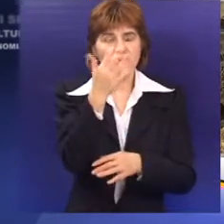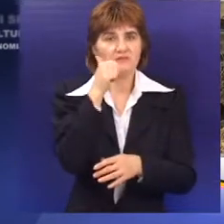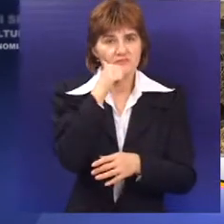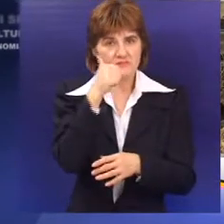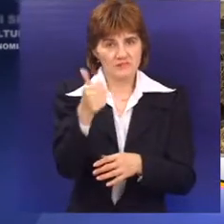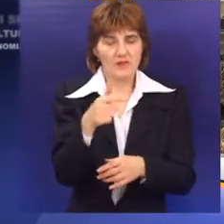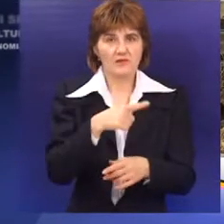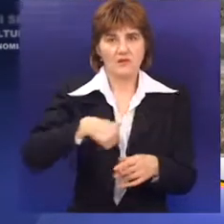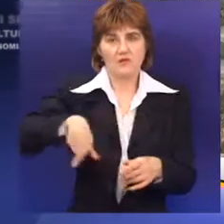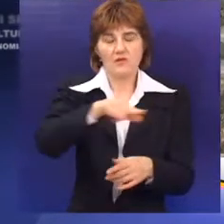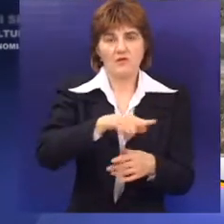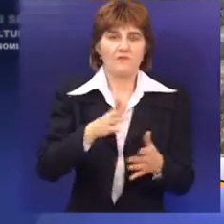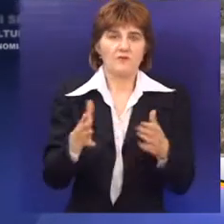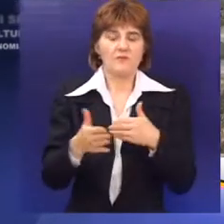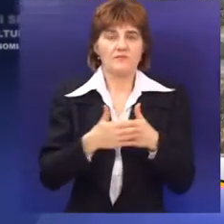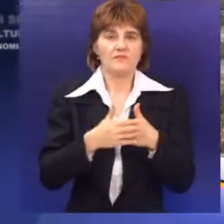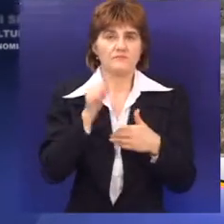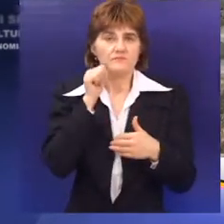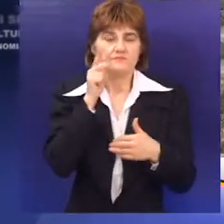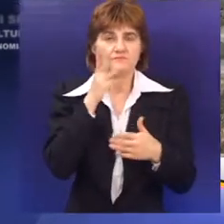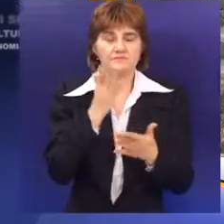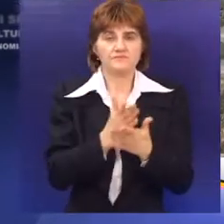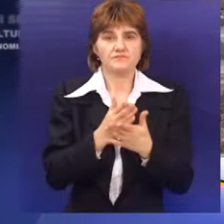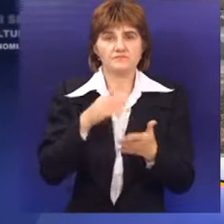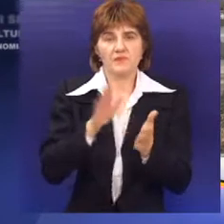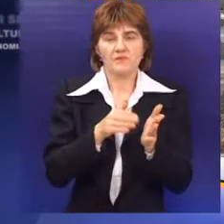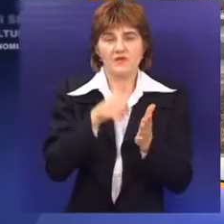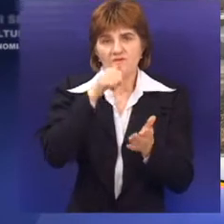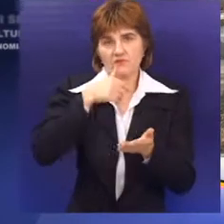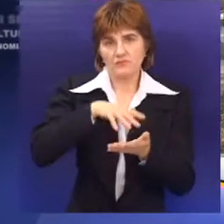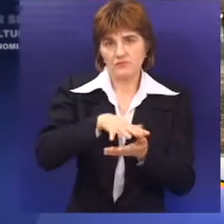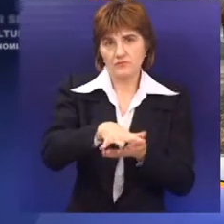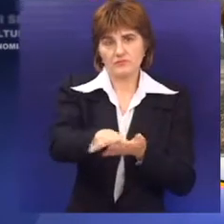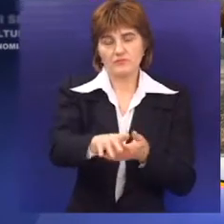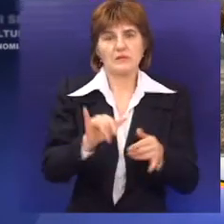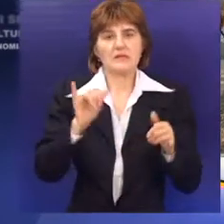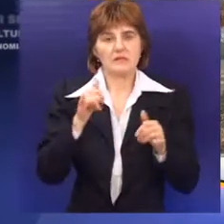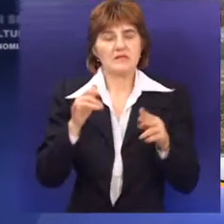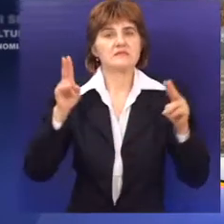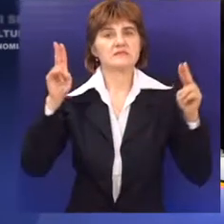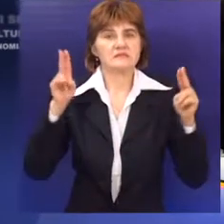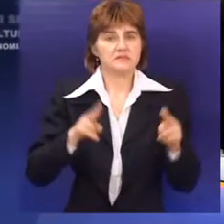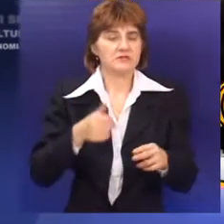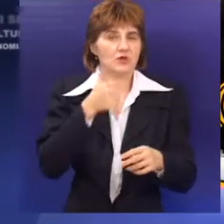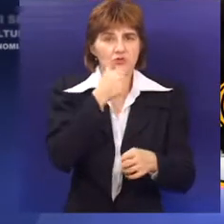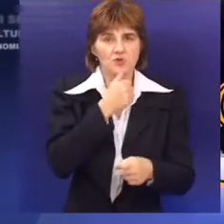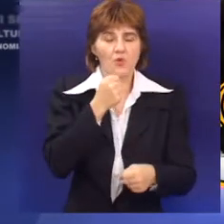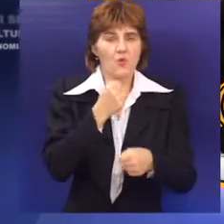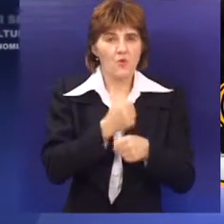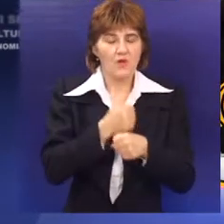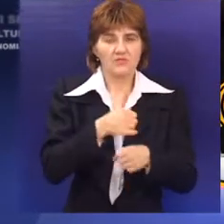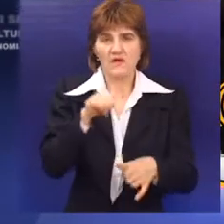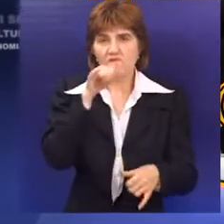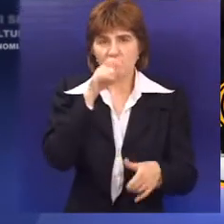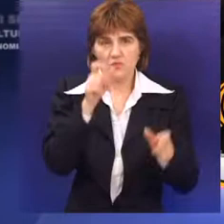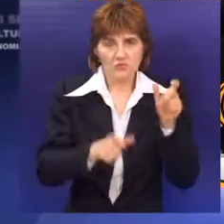znači da će ovaj deo Kertvaroša uskoro imati rešen problem koji se tiče otpadnih voda. Istina da ono što uradi vodovod, što uradi to plana,